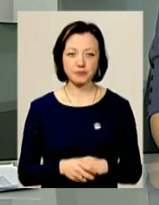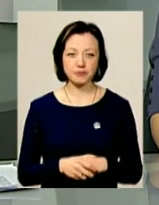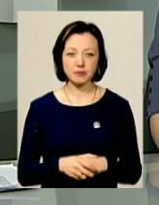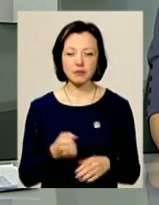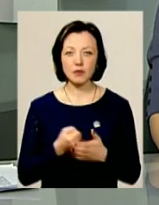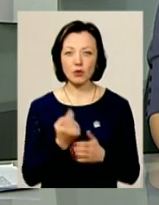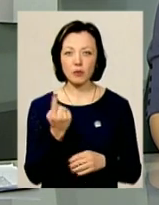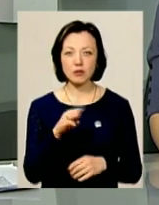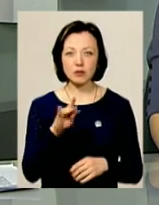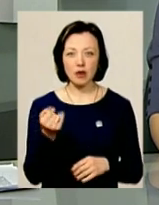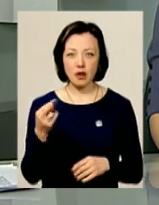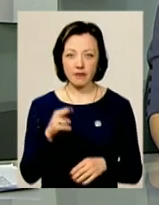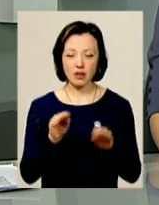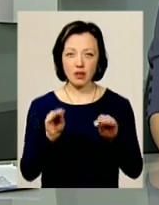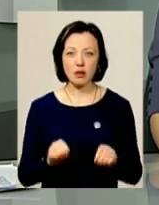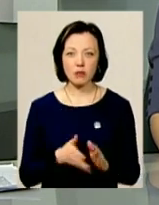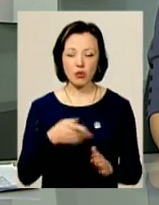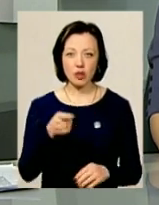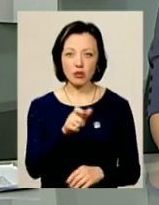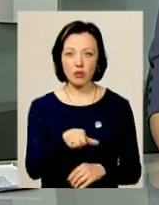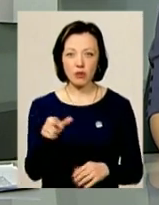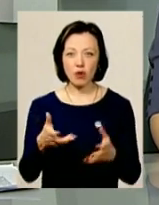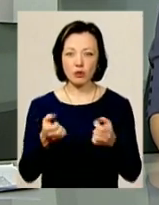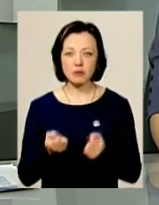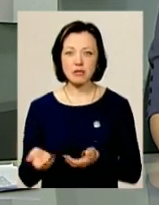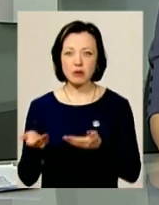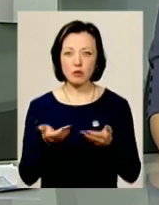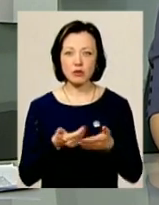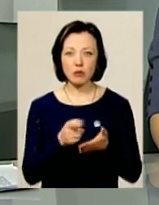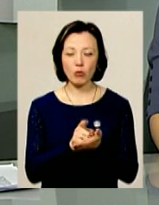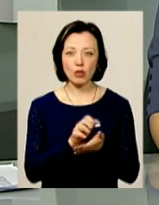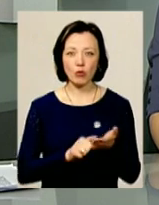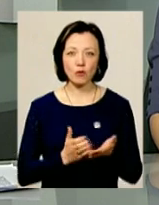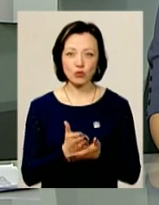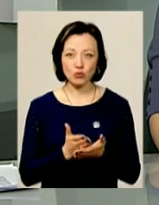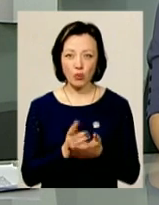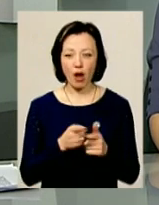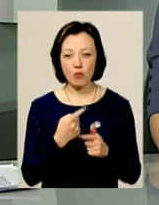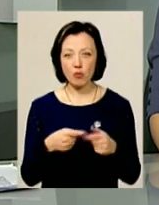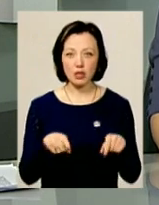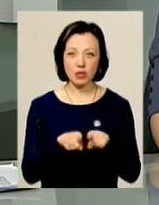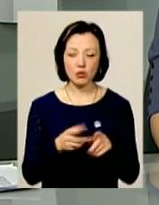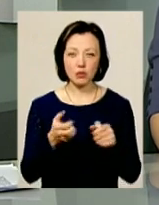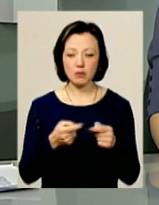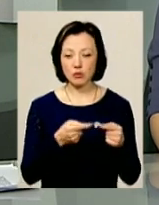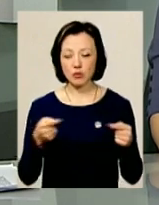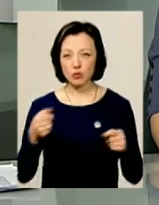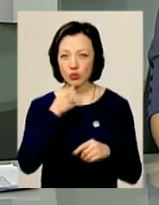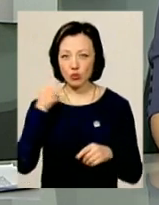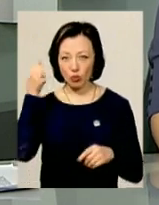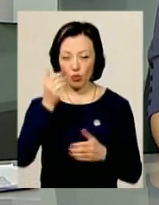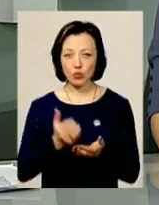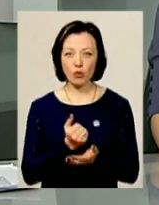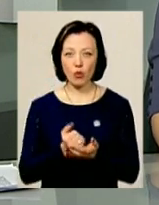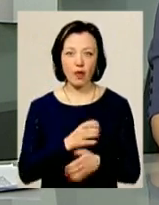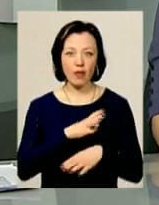Нагадаю, до 1 травня декларації мають подати громадяни, які отримали запрошення від податкової служби або такі, що отримали впродовж минулого року доходи,